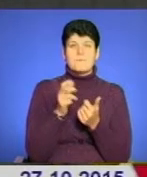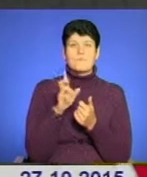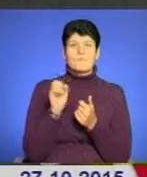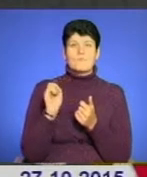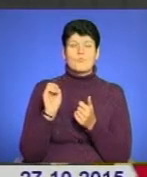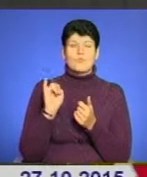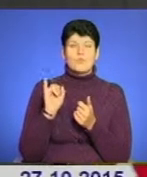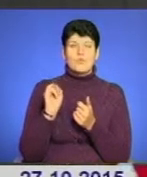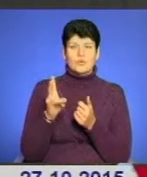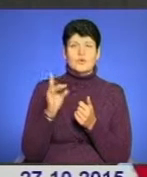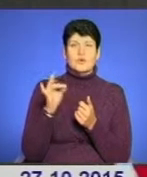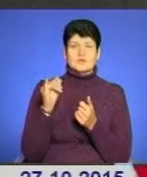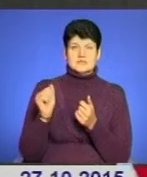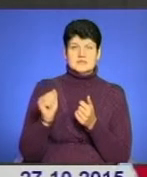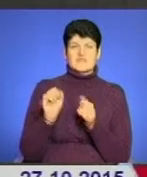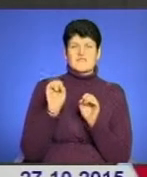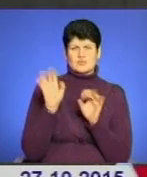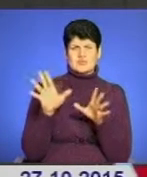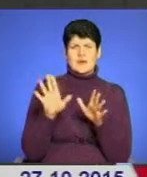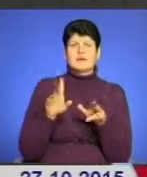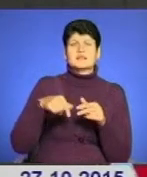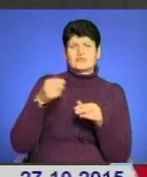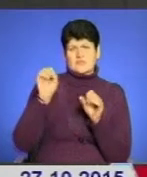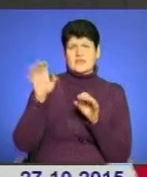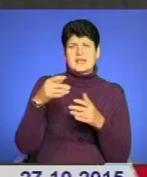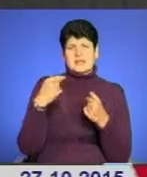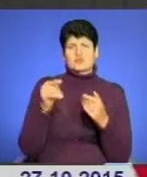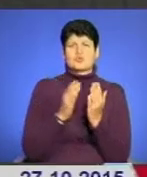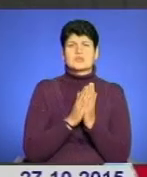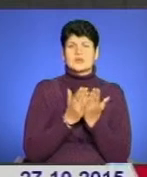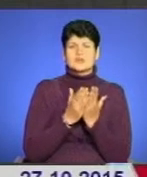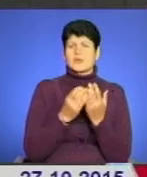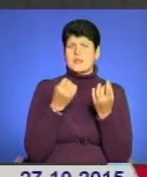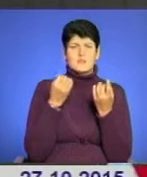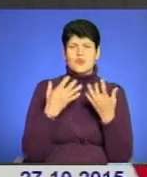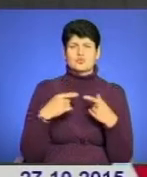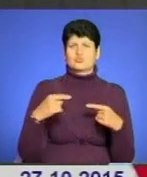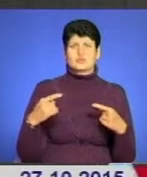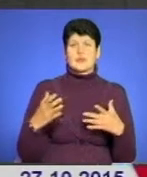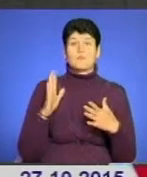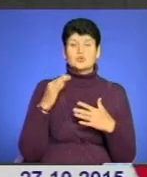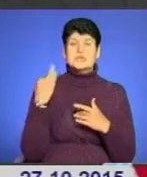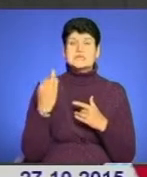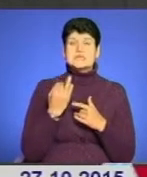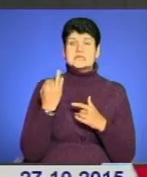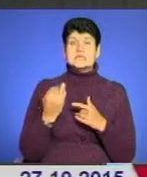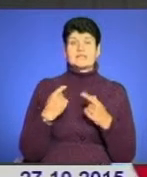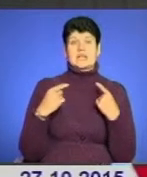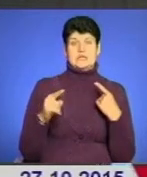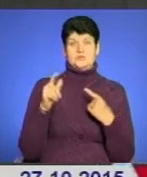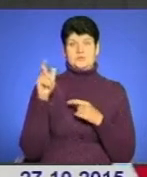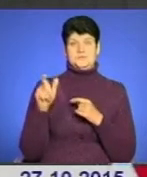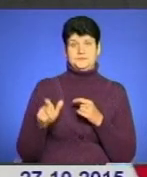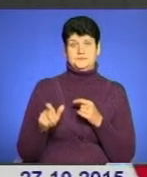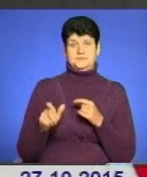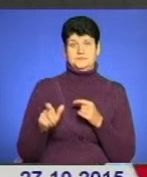означає відпусти, а натомість поклади іншу цікаву книжку, яка не просто будь-яку, яка буде цікавою для іншого читача.